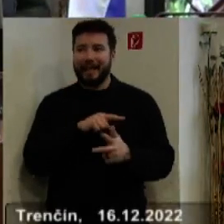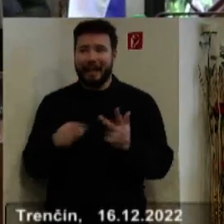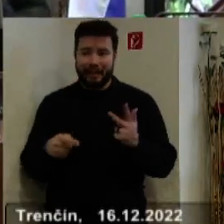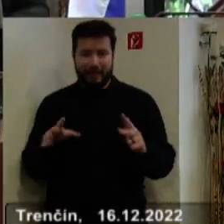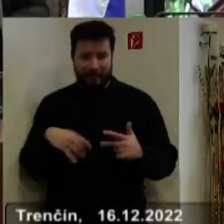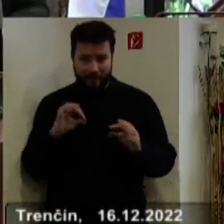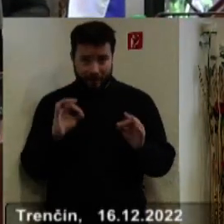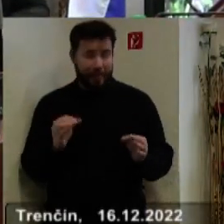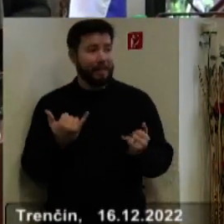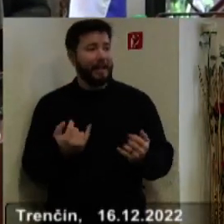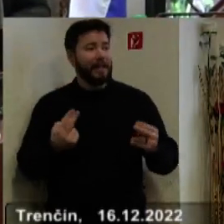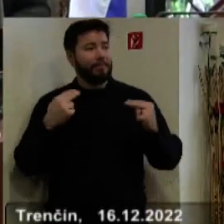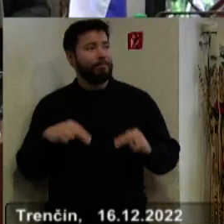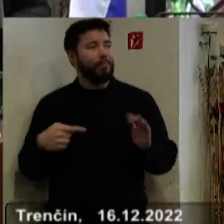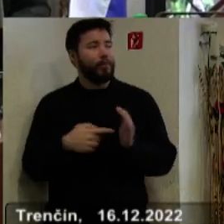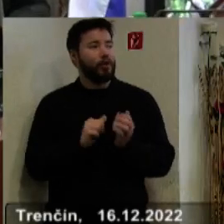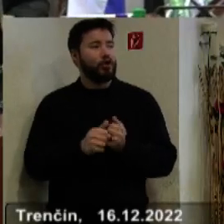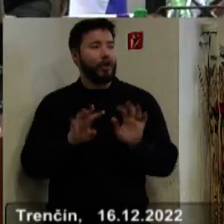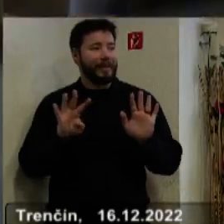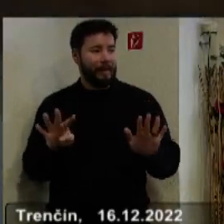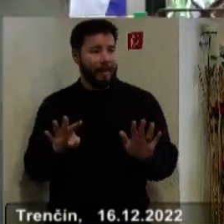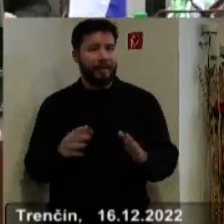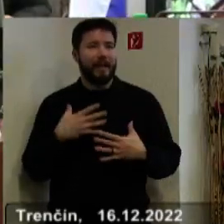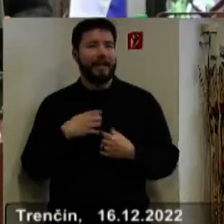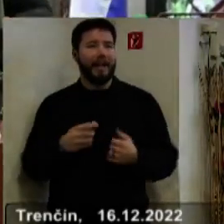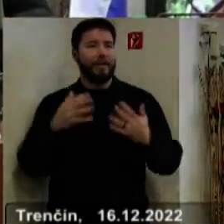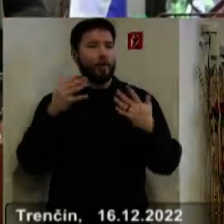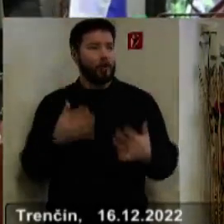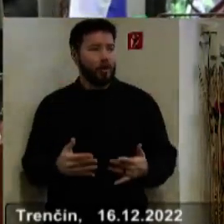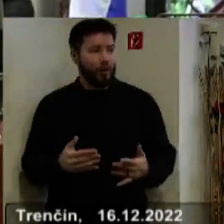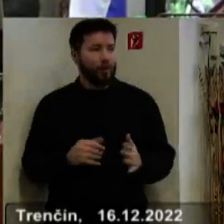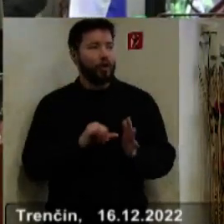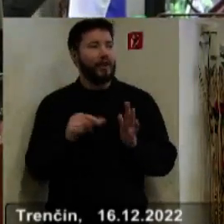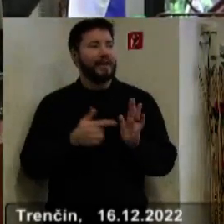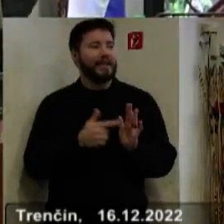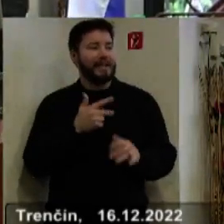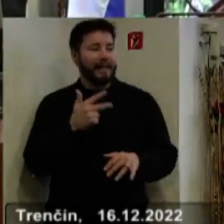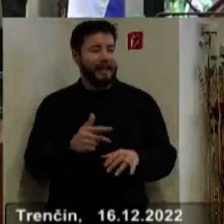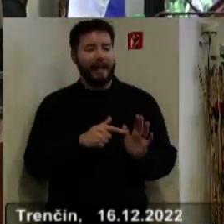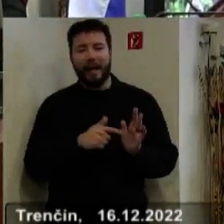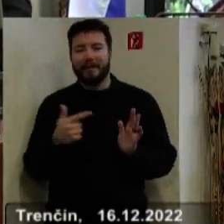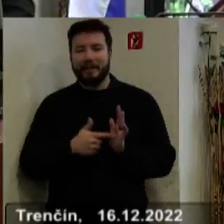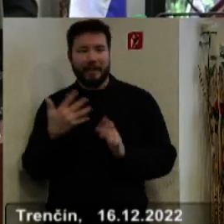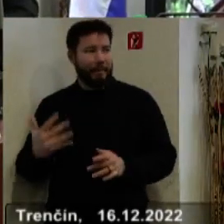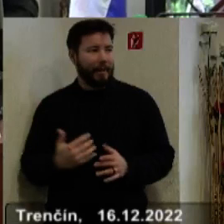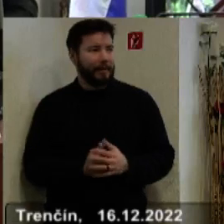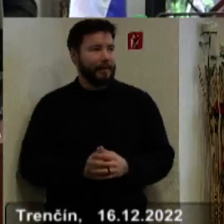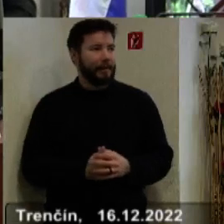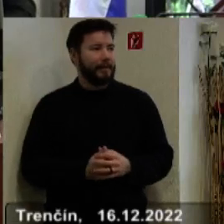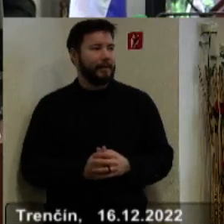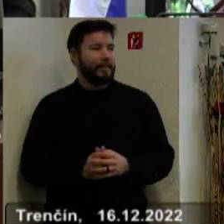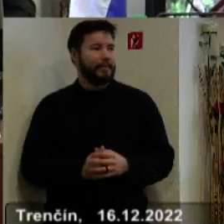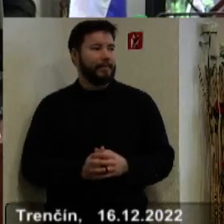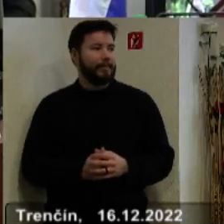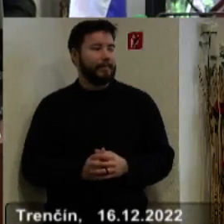9, ktorým je návrh rozpočtu Trenčianského samozprávneho kraja na roky 2023-2025 a po